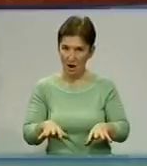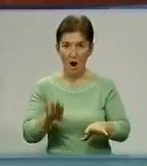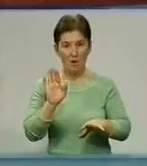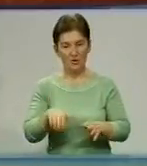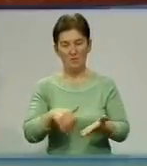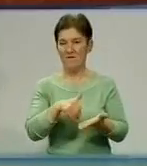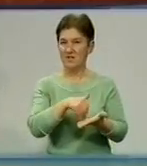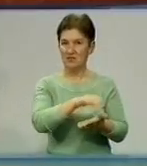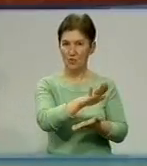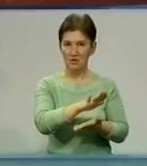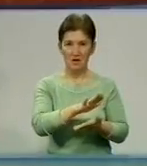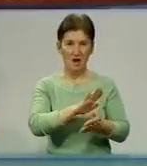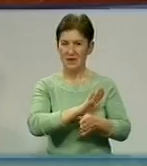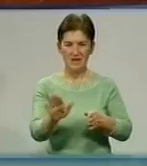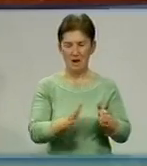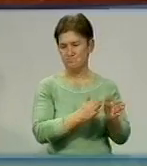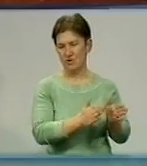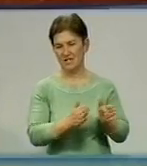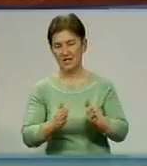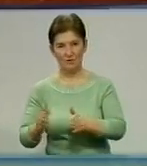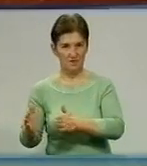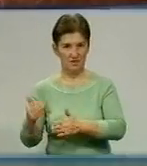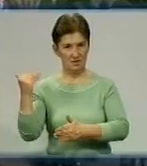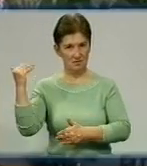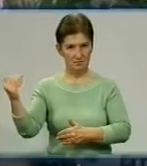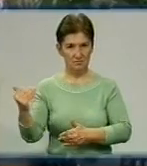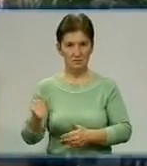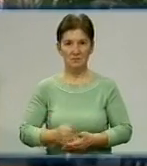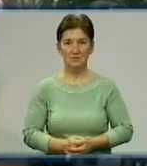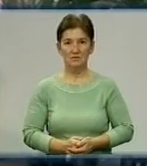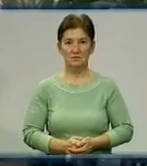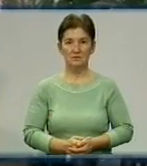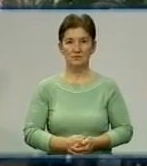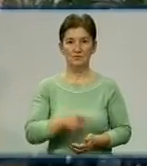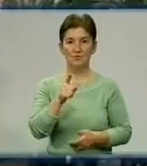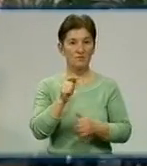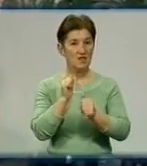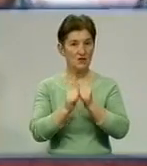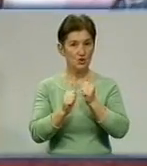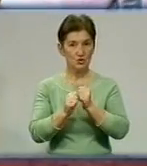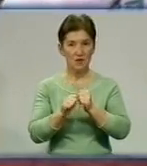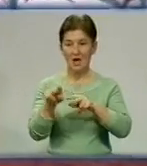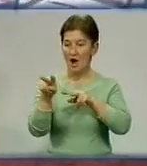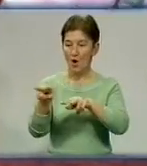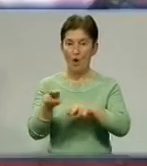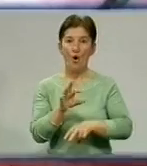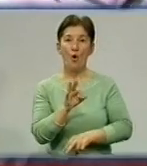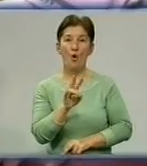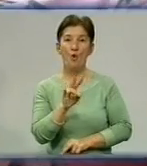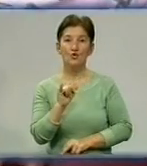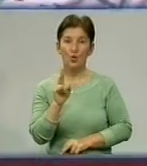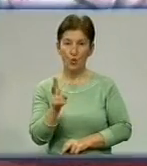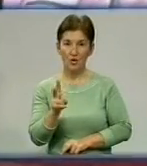Непослідовність керівників міста досліджував Ігор Токар. Пані Надія часто доглядає за онуком. Жінка каже,